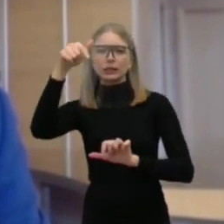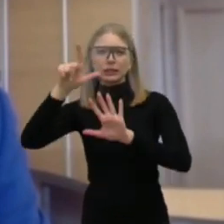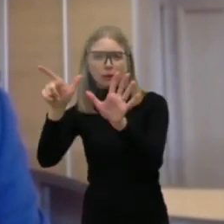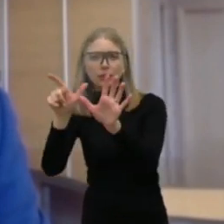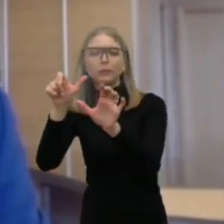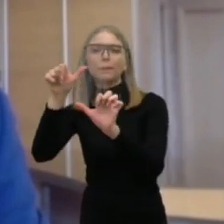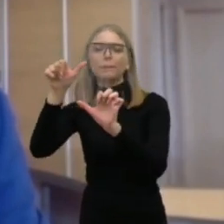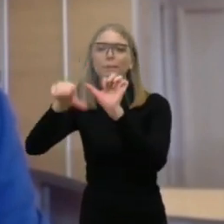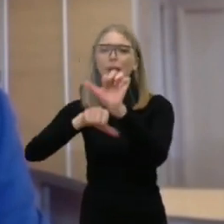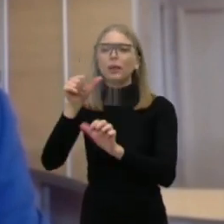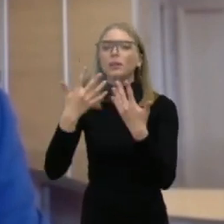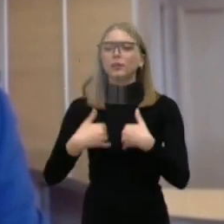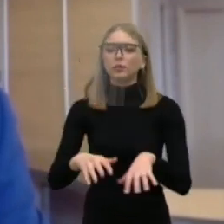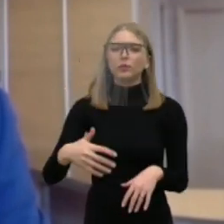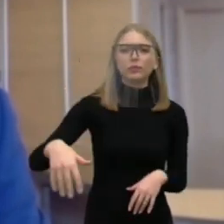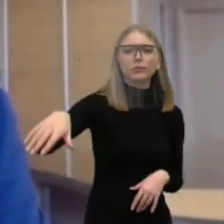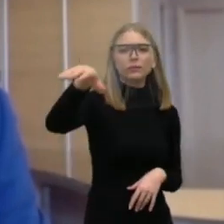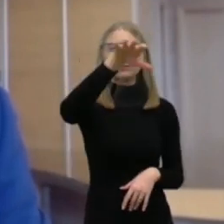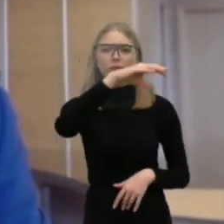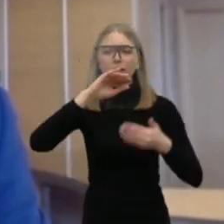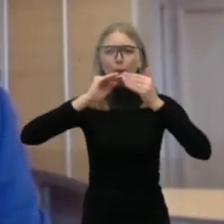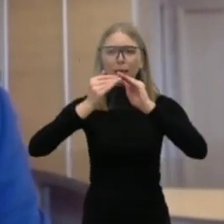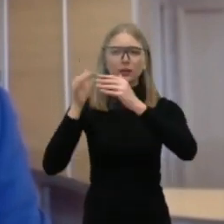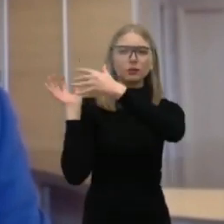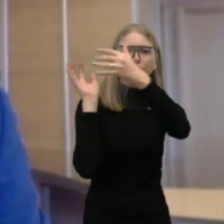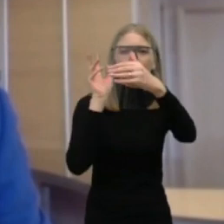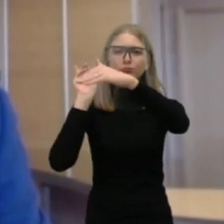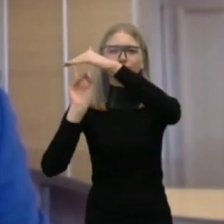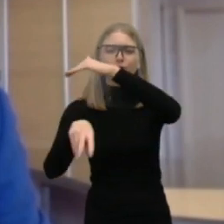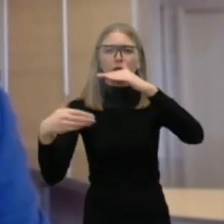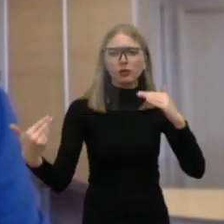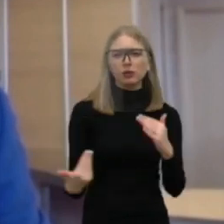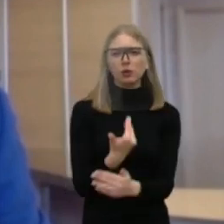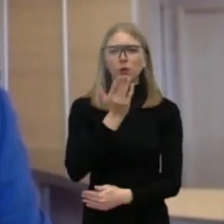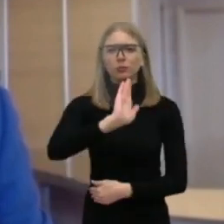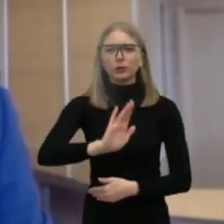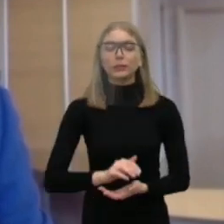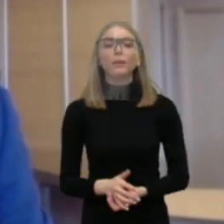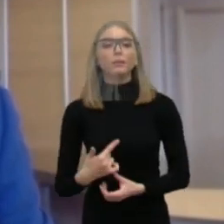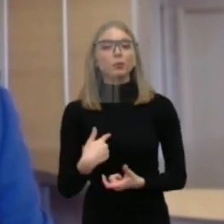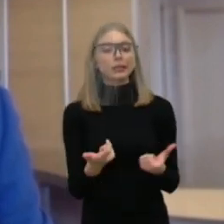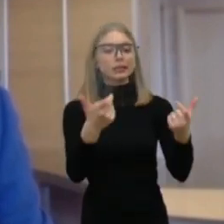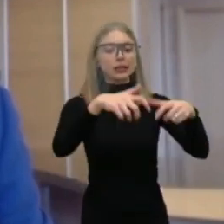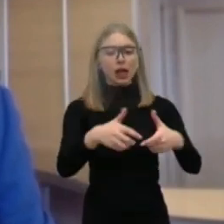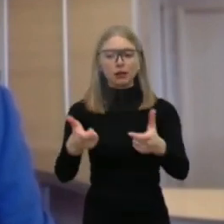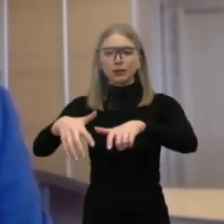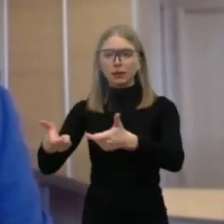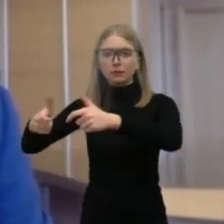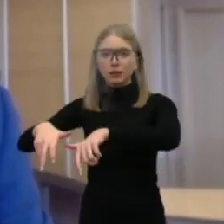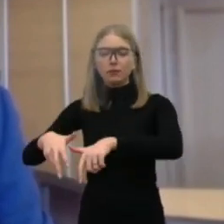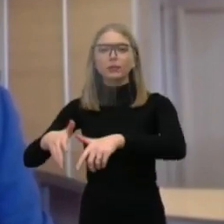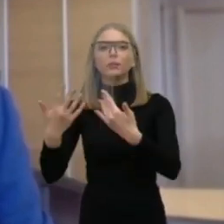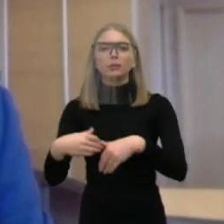miestų viešoji transportą tik ekologišką. Tai mes reikšningai norim prisidėti prie savivaldybių, kad jo sukurtų tą